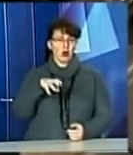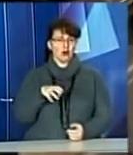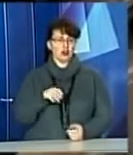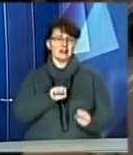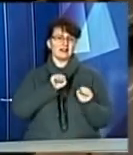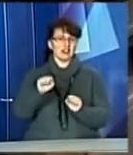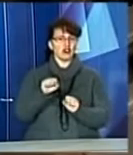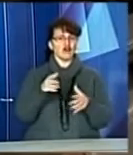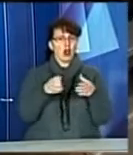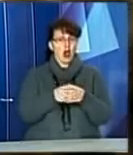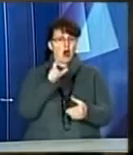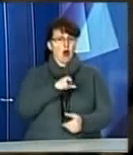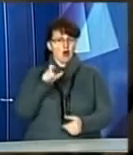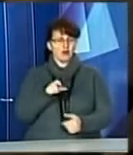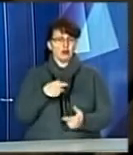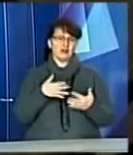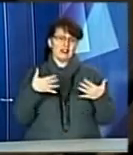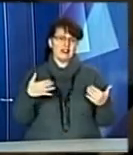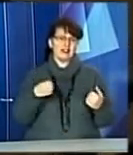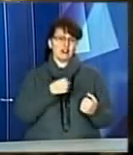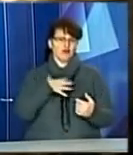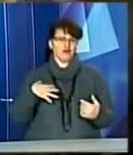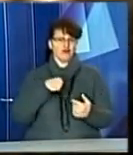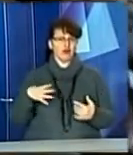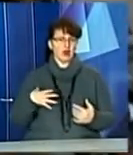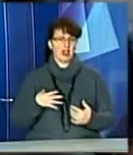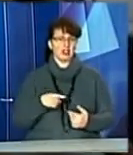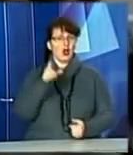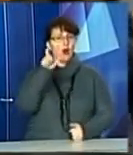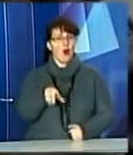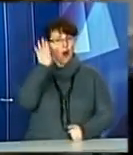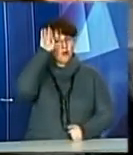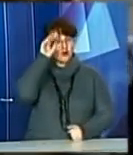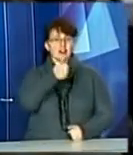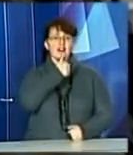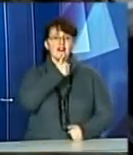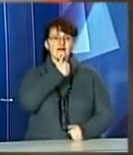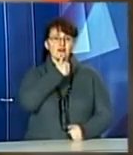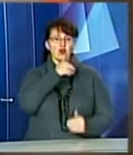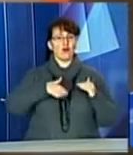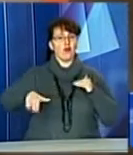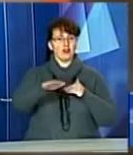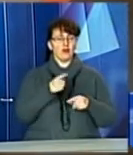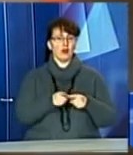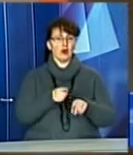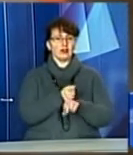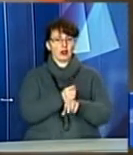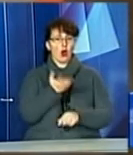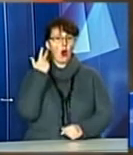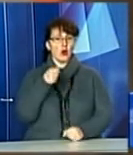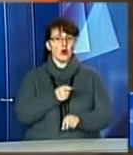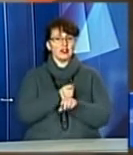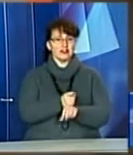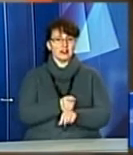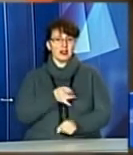від різних уражень. Його роботу вже випробував пан Олег. Саме він кермував танком під час випробувань на заводі і полігоні. Коли машина заїжджає в